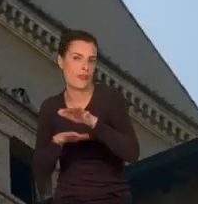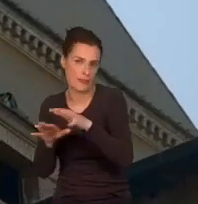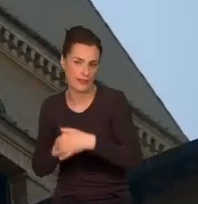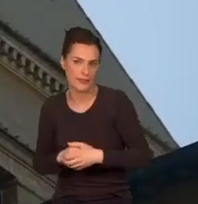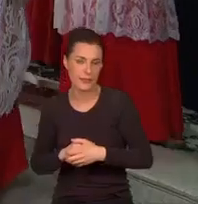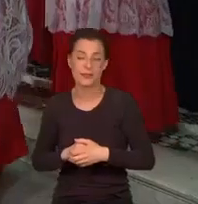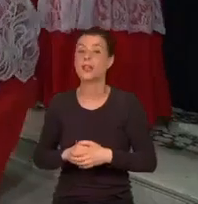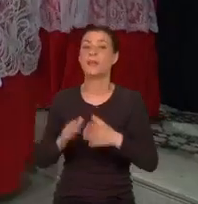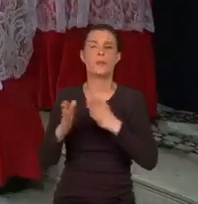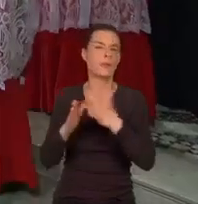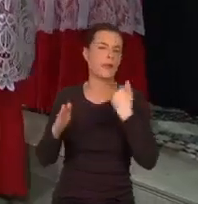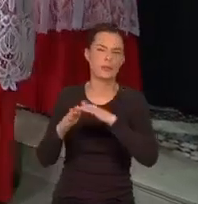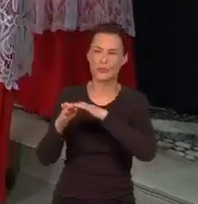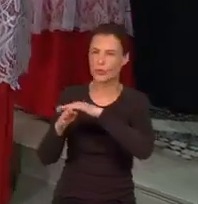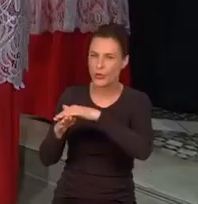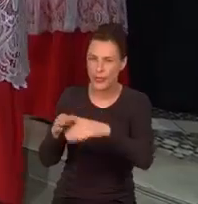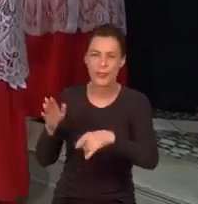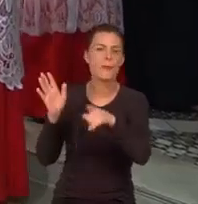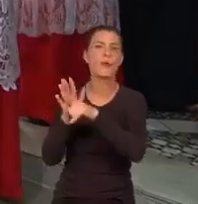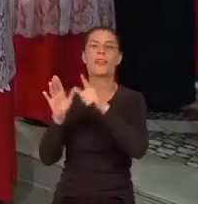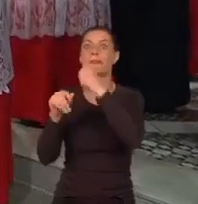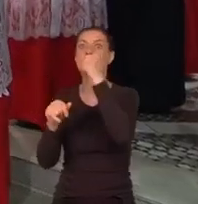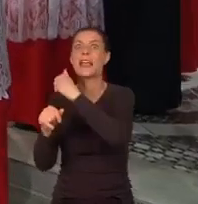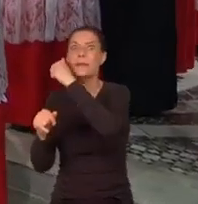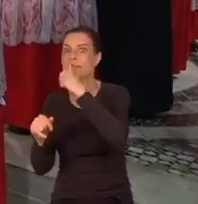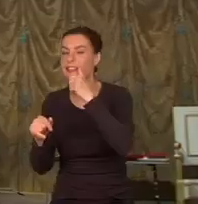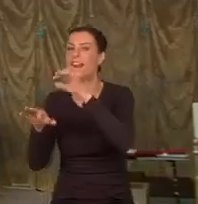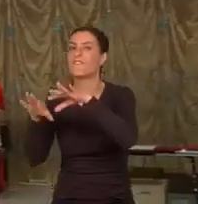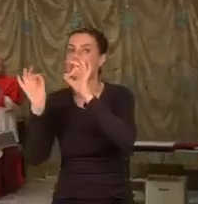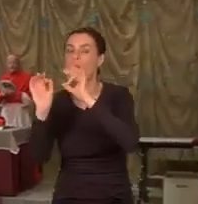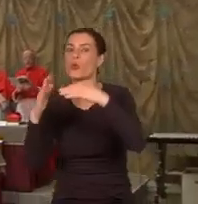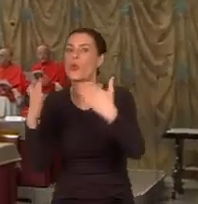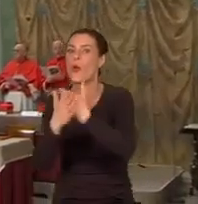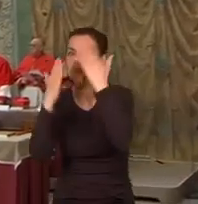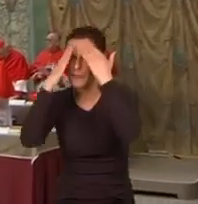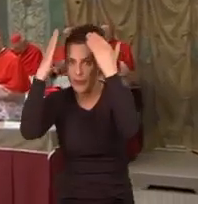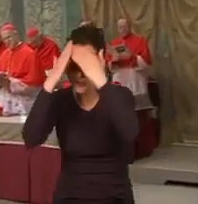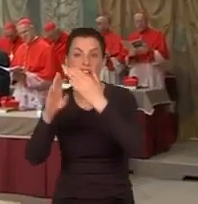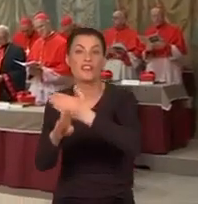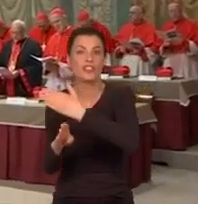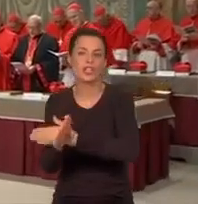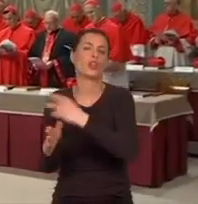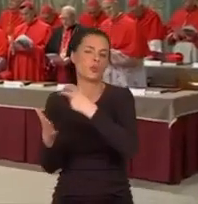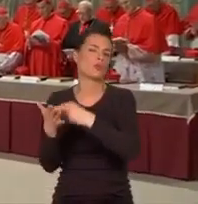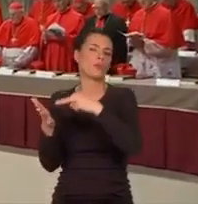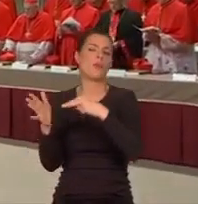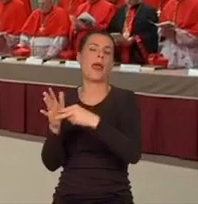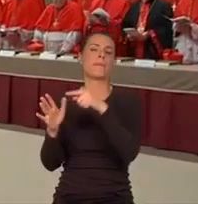Zanim jeszcze stał się legendarnym miejscem, gdzie w najgłębszej tajemnicy wybiera się papieży, miał już znaczenie strategiczne.